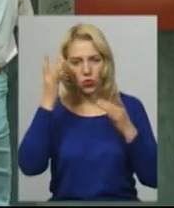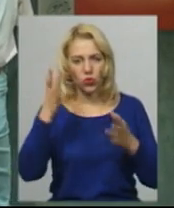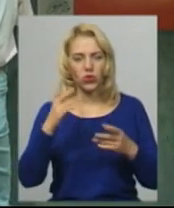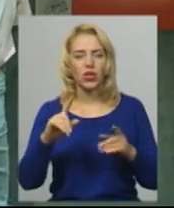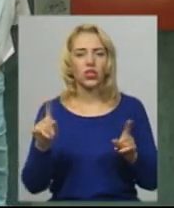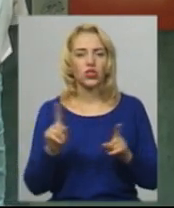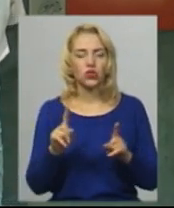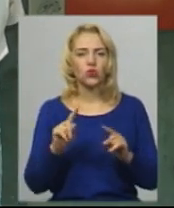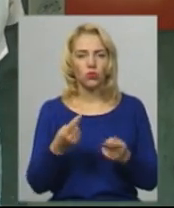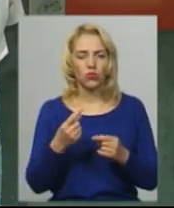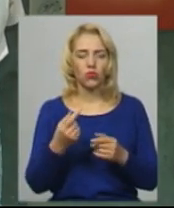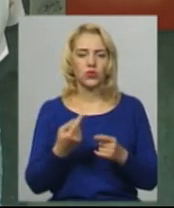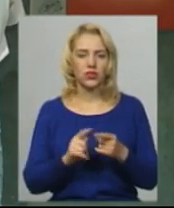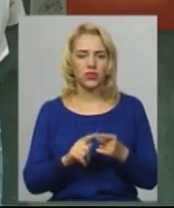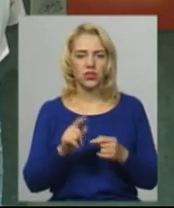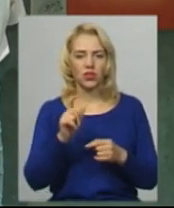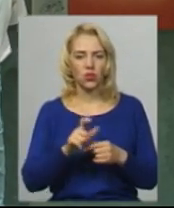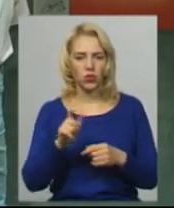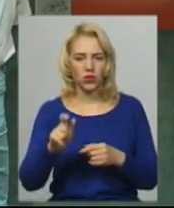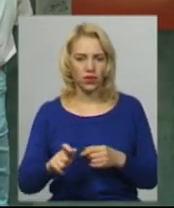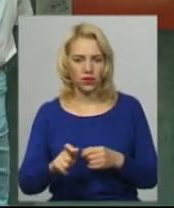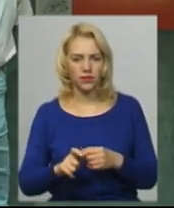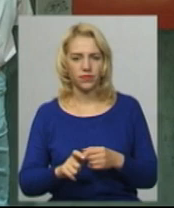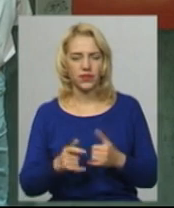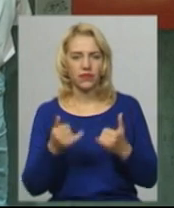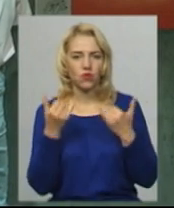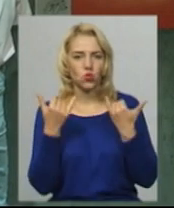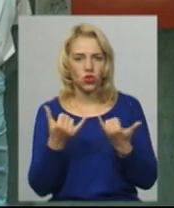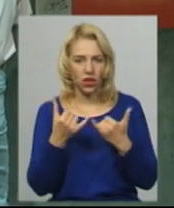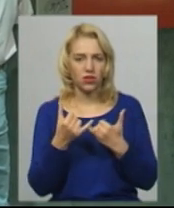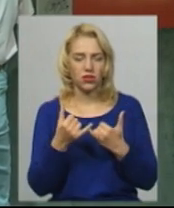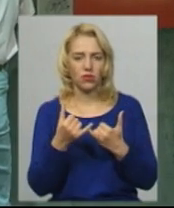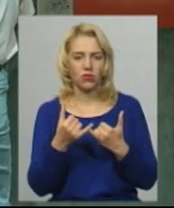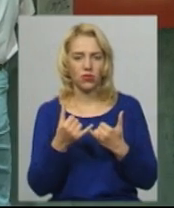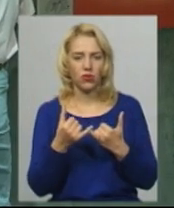чому вони є важливими зараз в сучасному контексті.